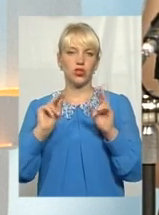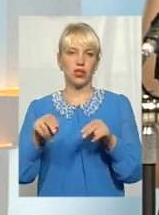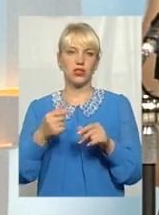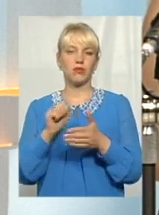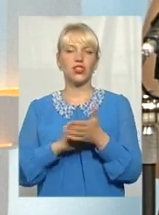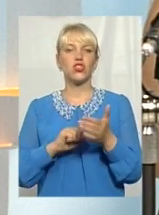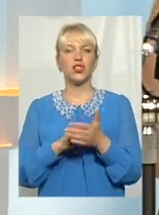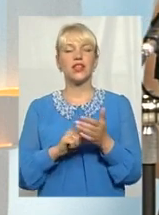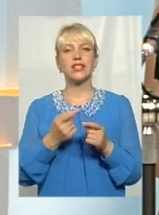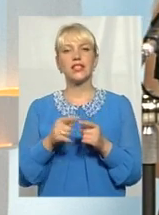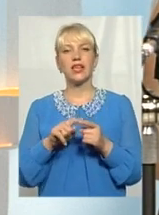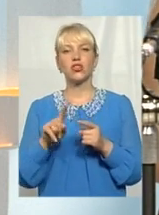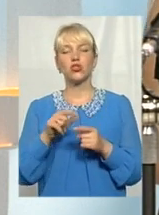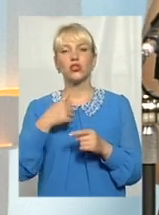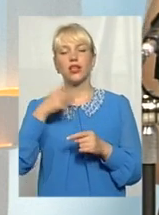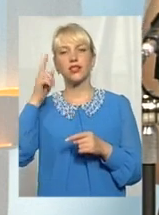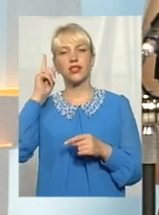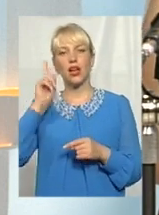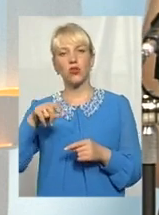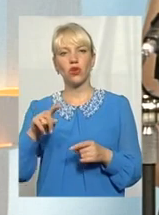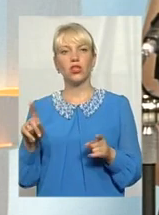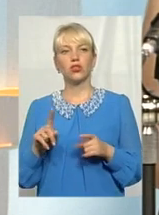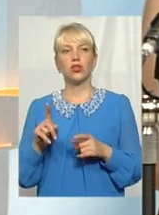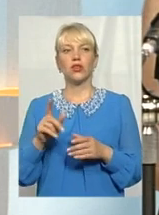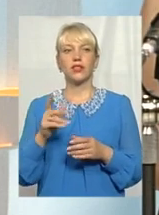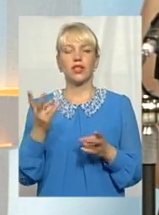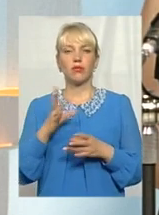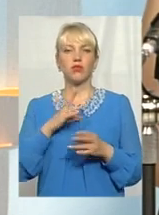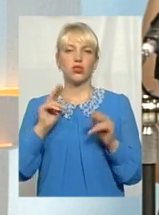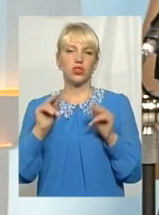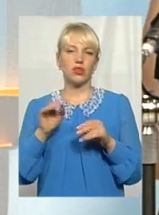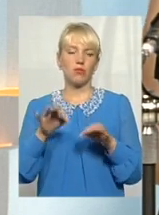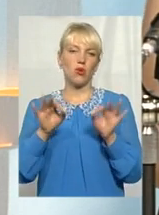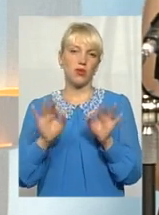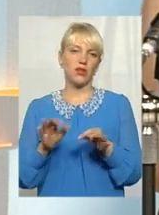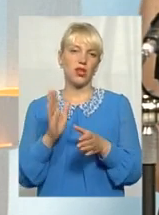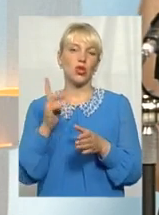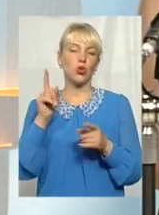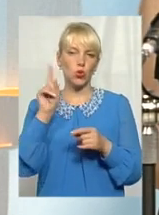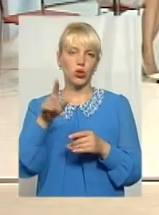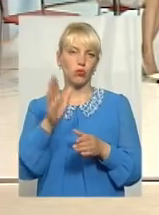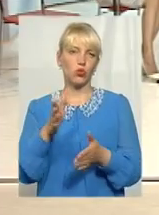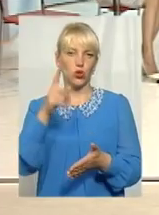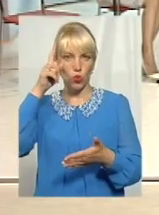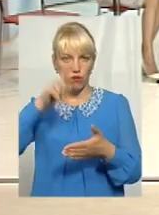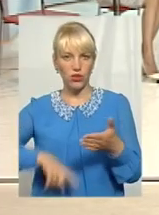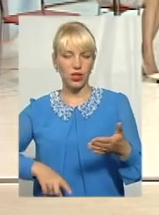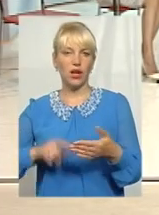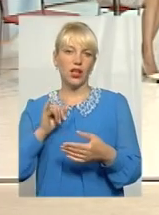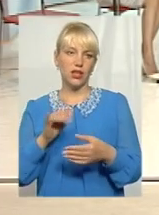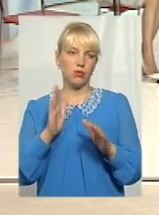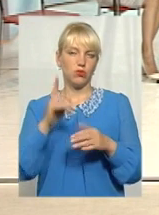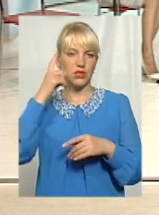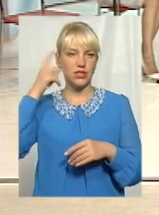Через те, що я знаю, що завжди треба бути чесними і об'єктивними, тоді буде довіра і будуть знати, що